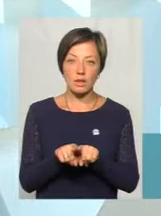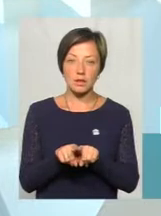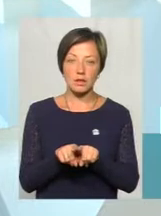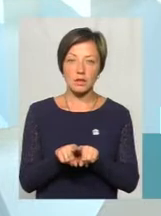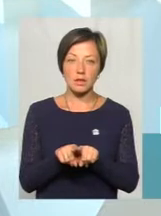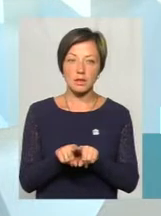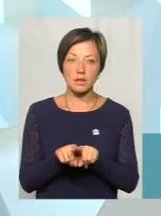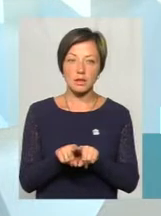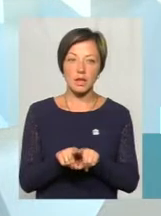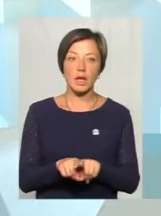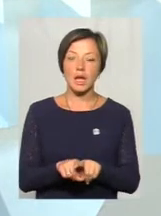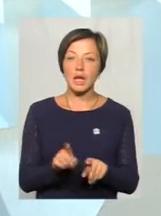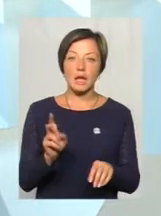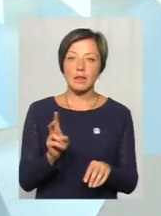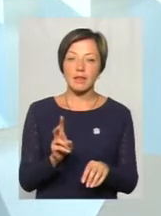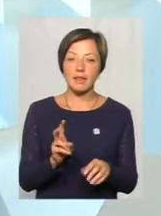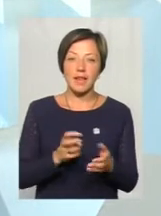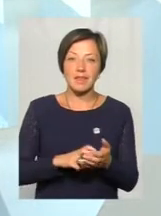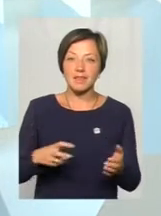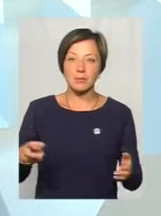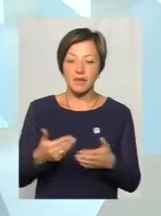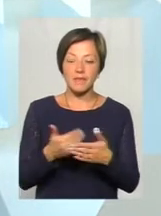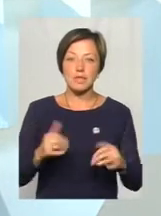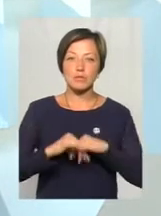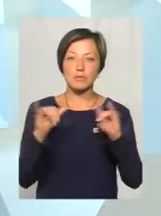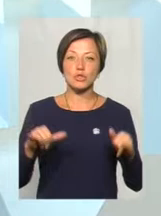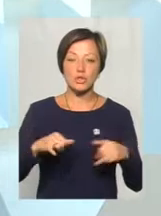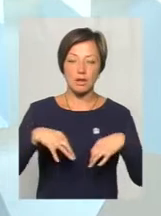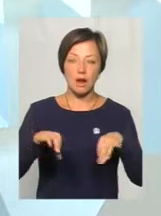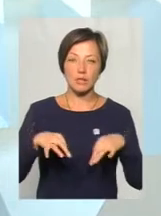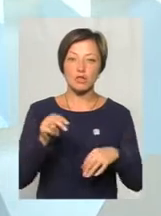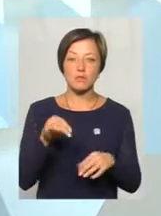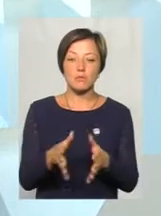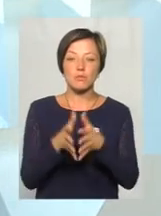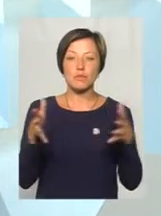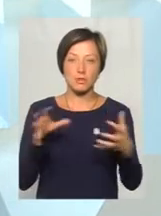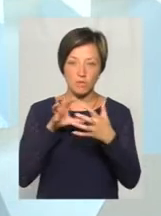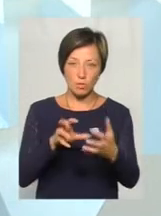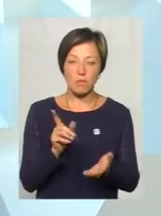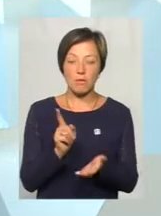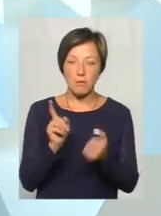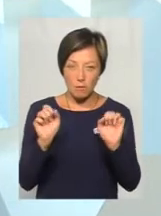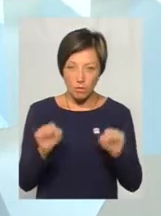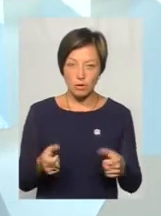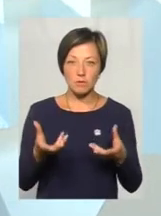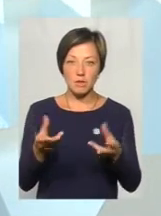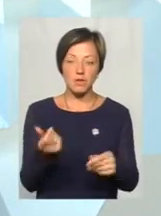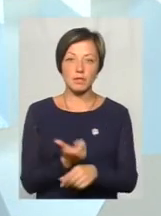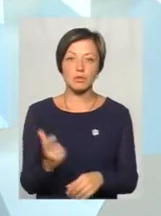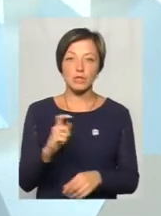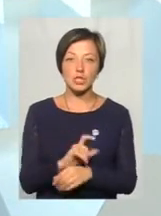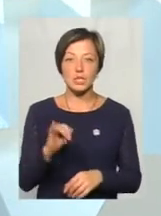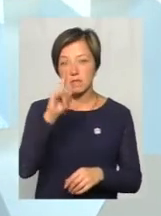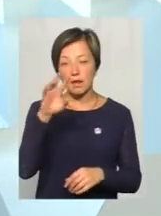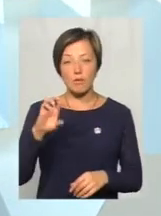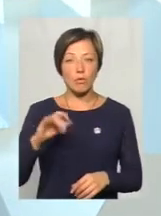нікуди від збільшення комунального транспорту. Бо чим більше комунальний транспорт, тим ми маємо більші впливи, ми можемо більші впливати. І,